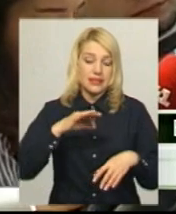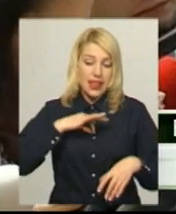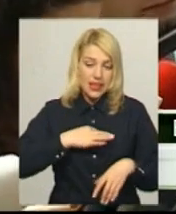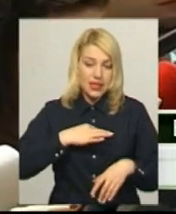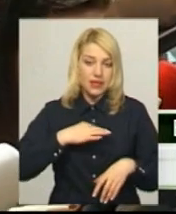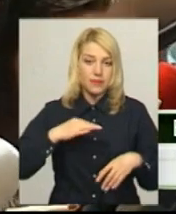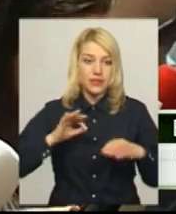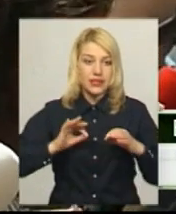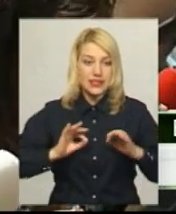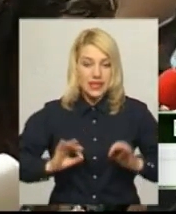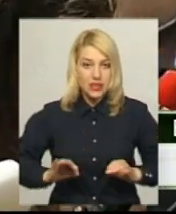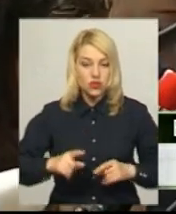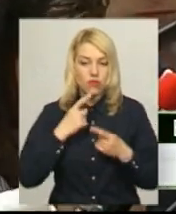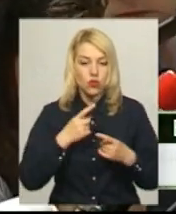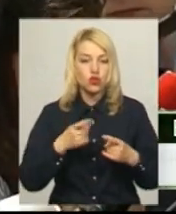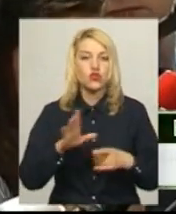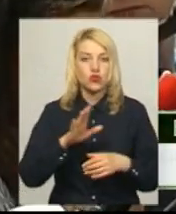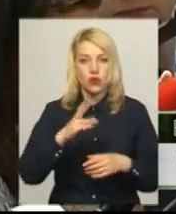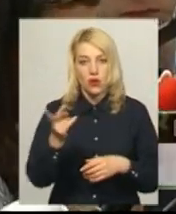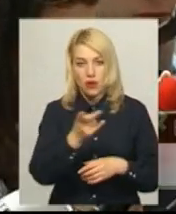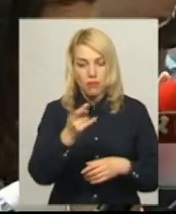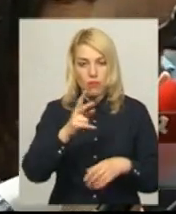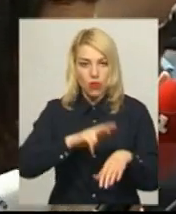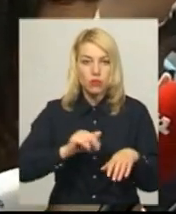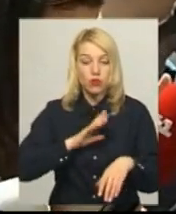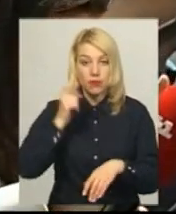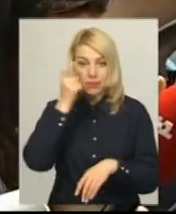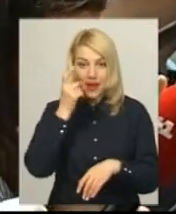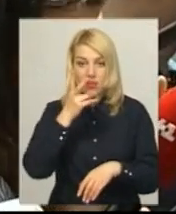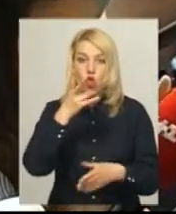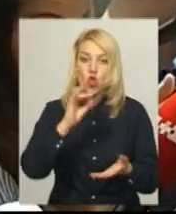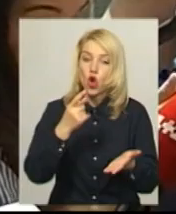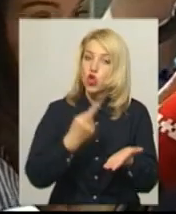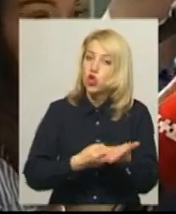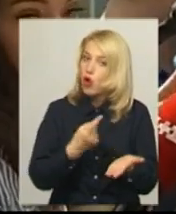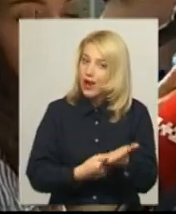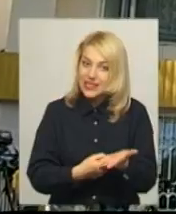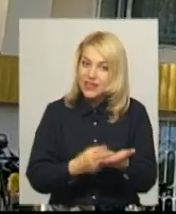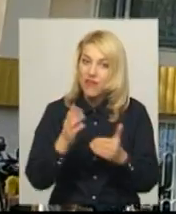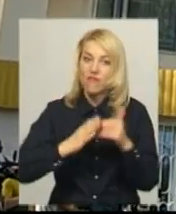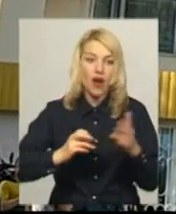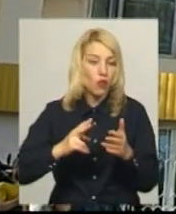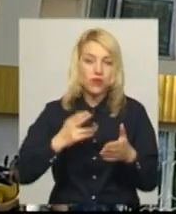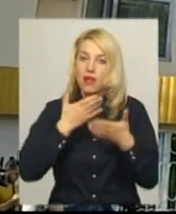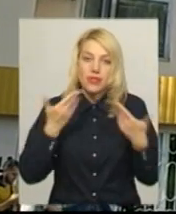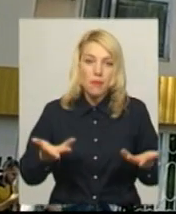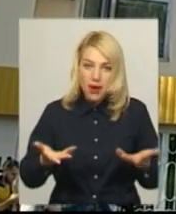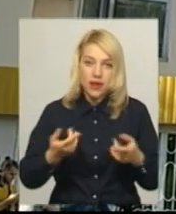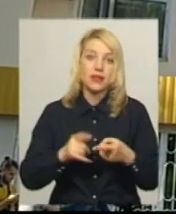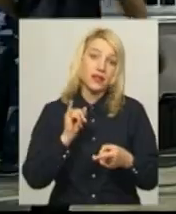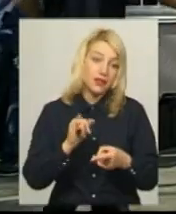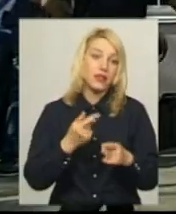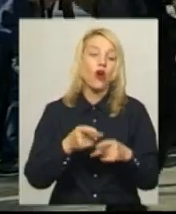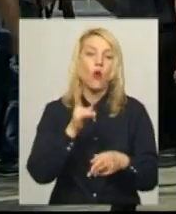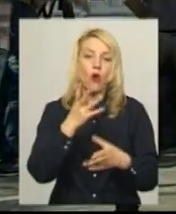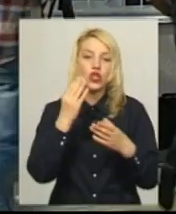стані алкогольного сп'яніння, хоча доказів фахових в цьому поки що немає. Кого саме ще підозрюють у цій